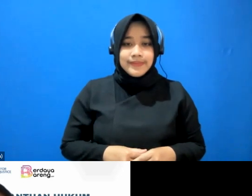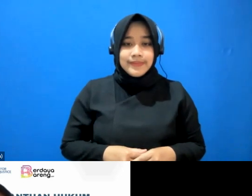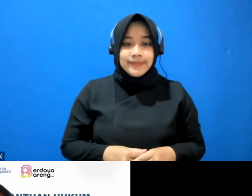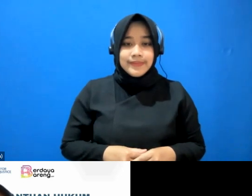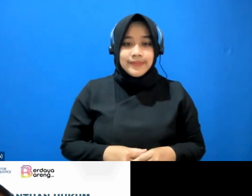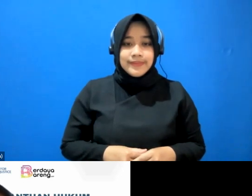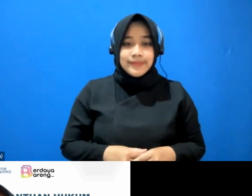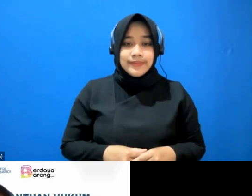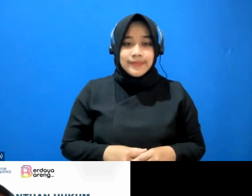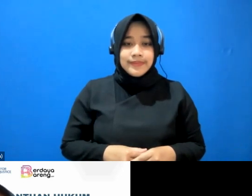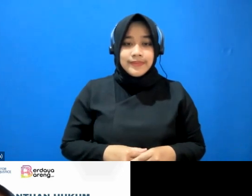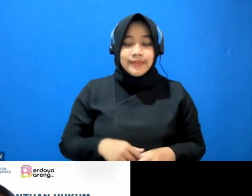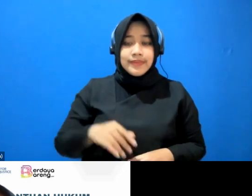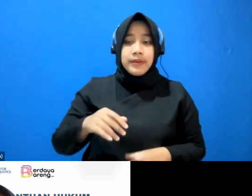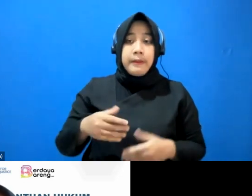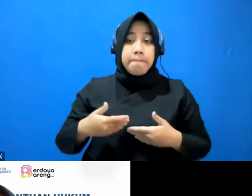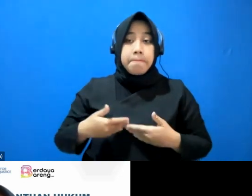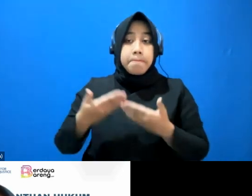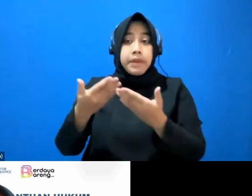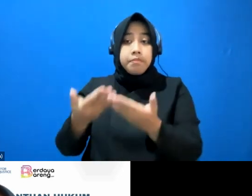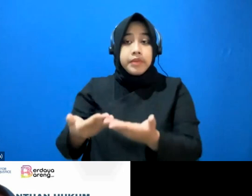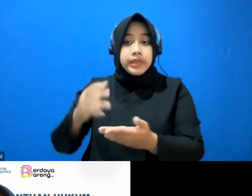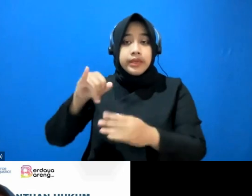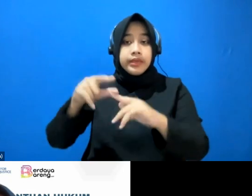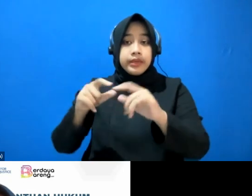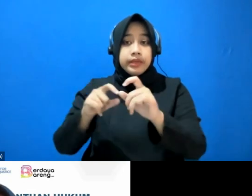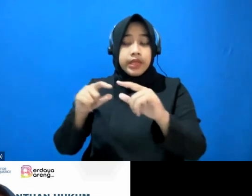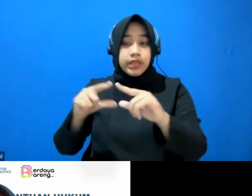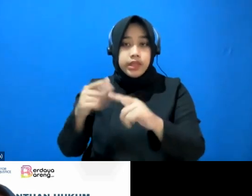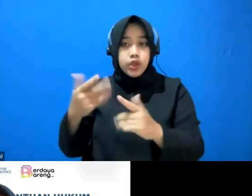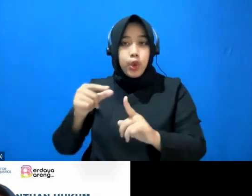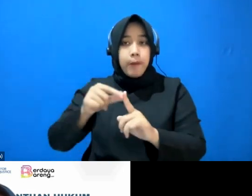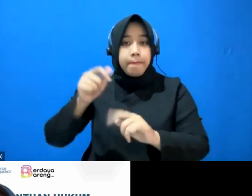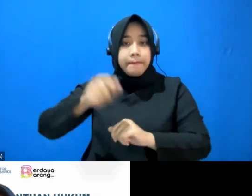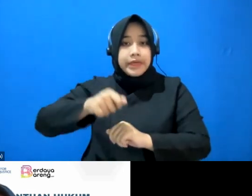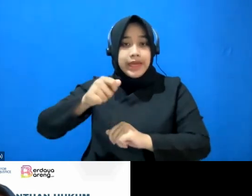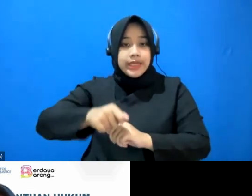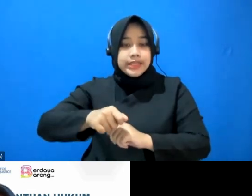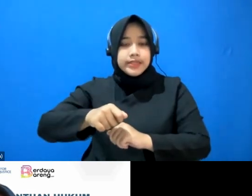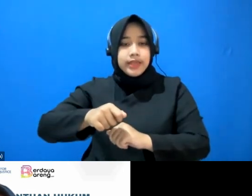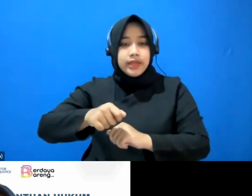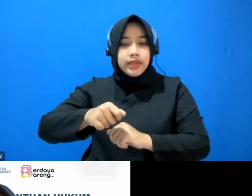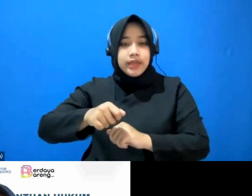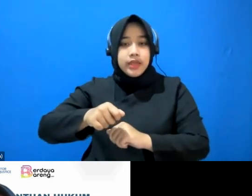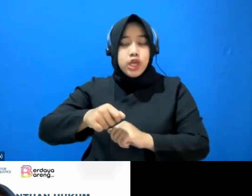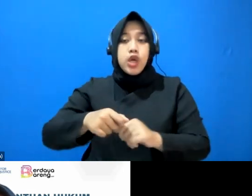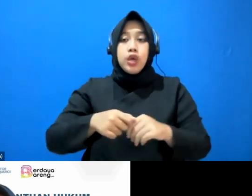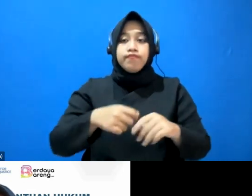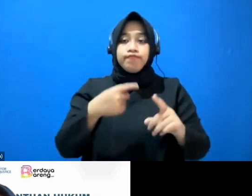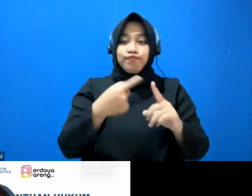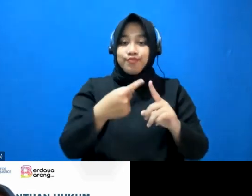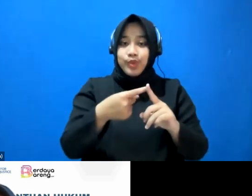jasa yang apa pemberi jasa atau lawyer yang bersangkutan kuah-kuah kualitas